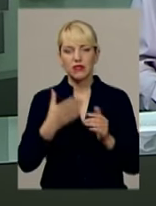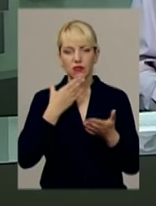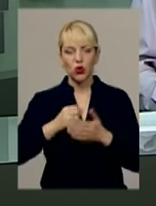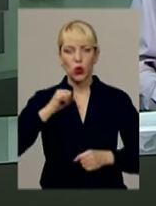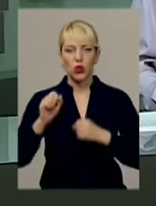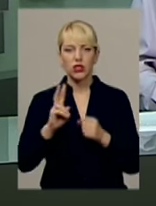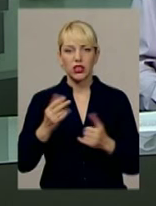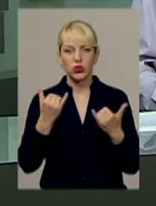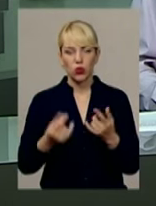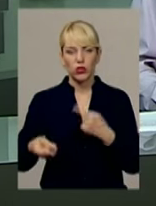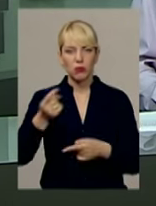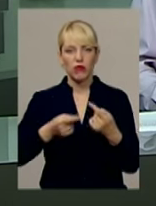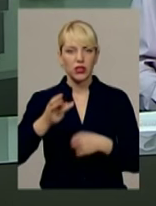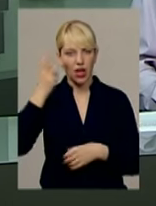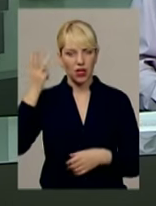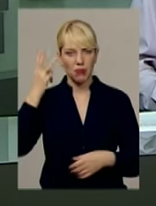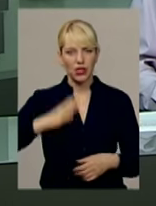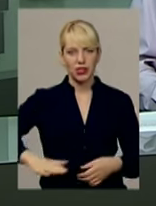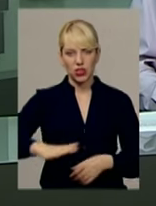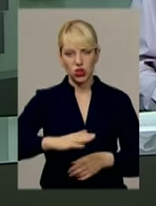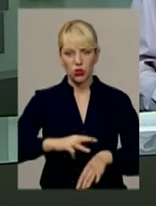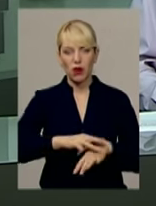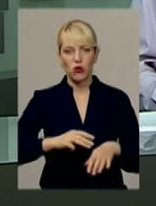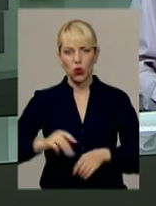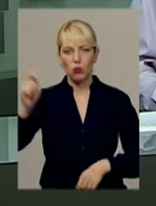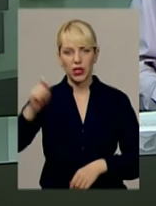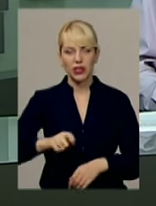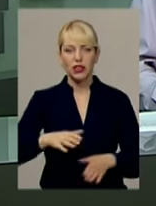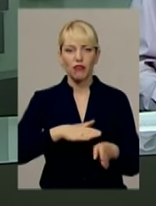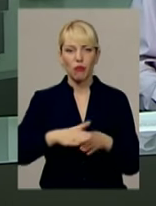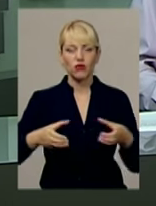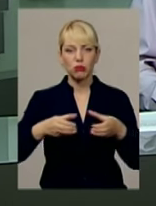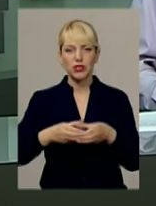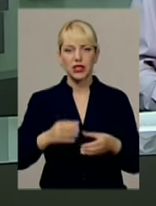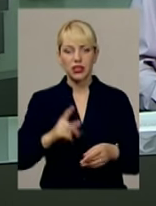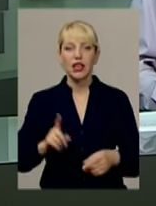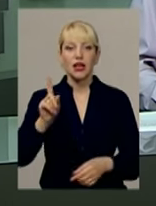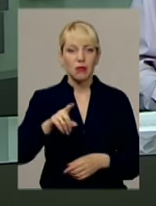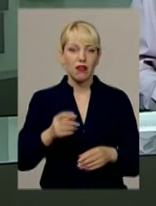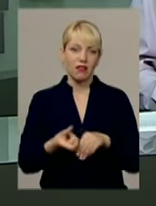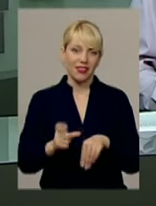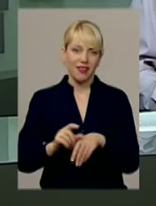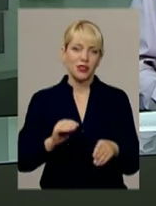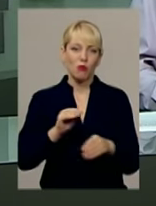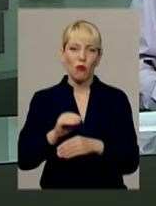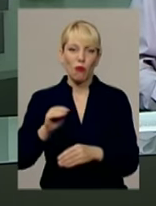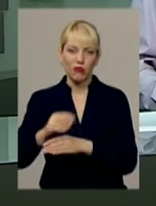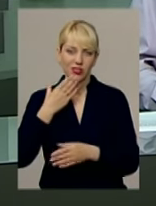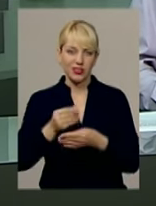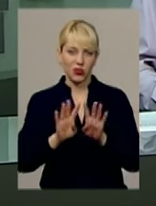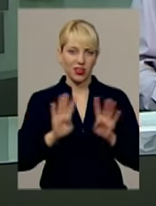колег, які сьогодні повернулись на Хмельниччину. Правоохоронці приїхали у повному складі, ба навіть поповнили свої лави.